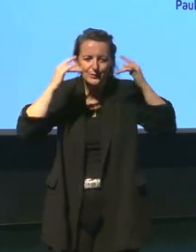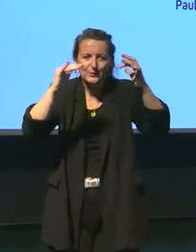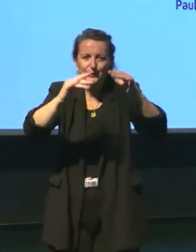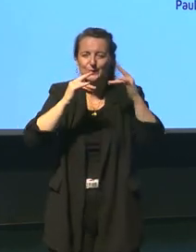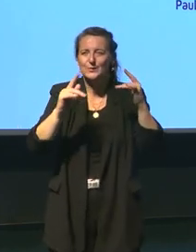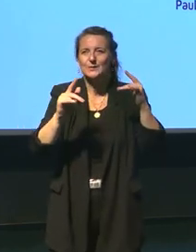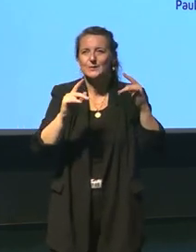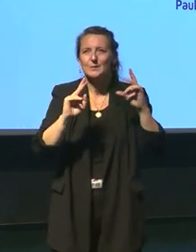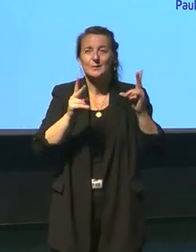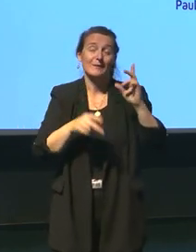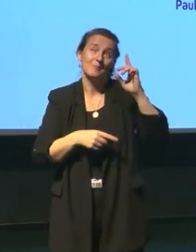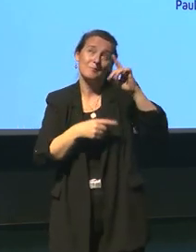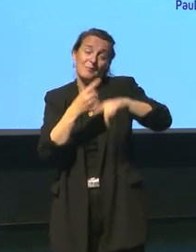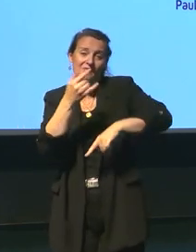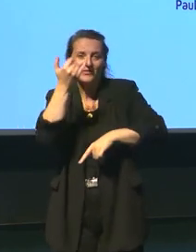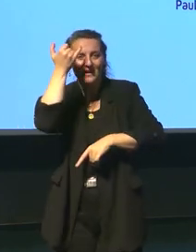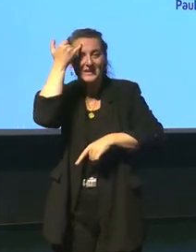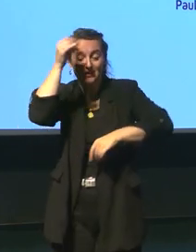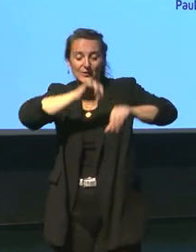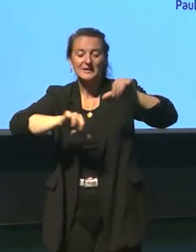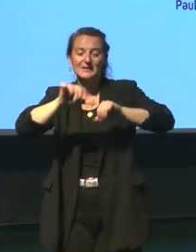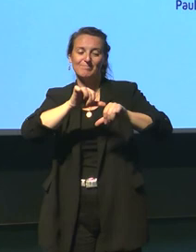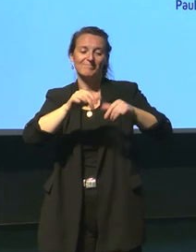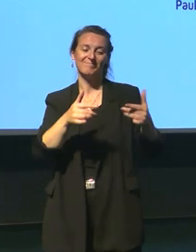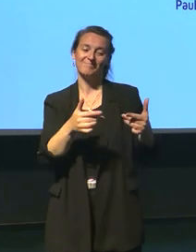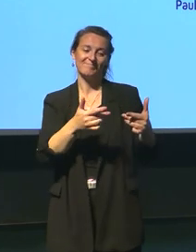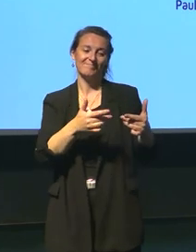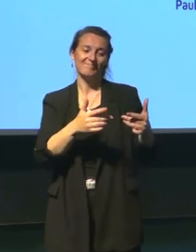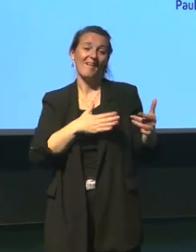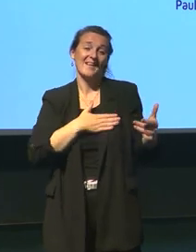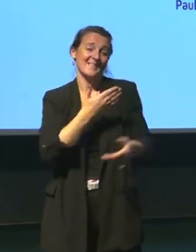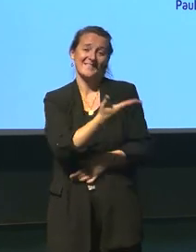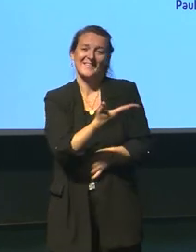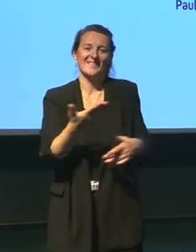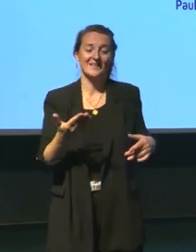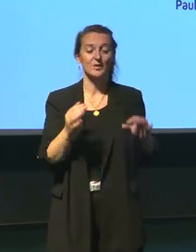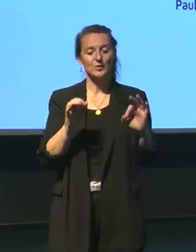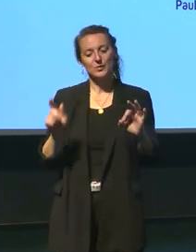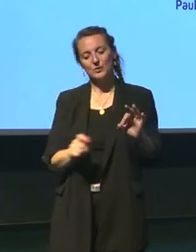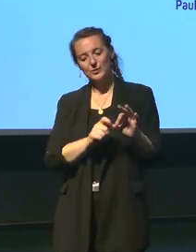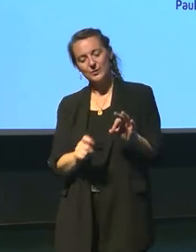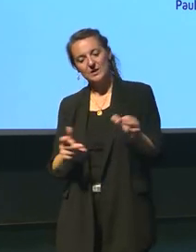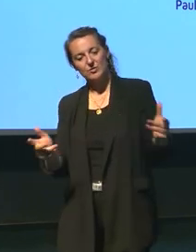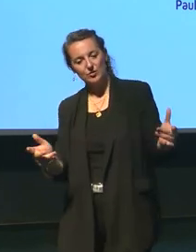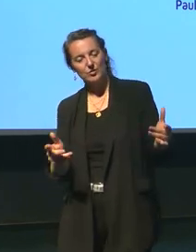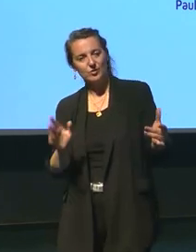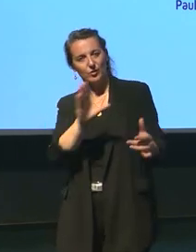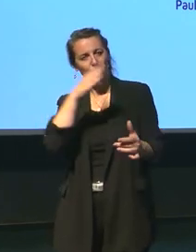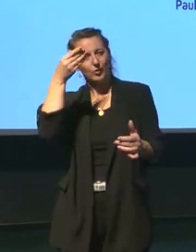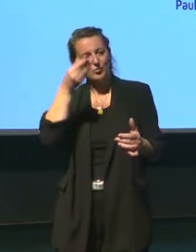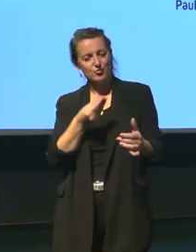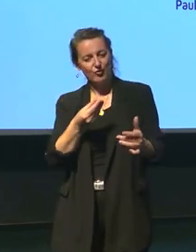un ingénieur chimiste pour une bonne part grâce à Jules Verne dans ce sens-là et puis bien sûr ensuite comme Jules Verne